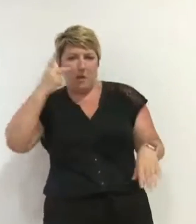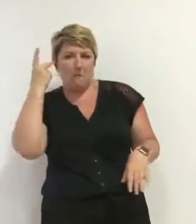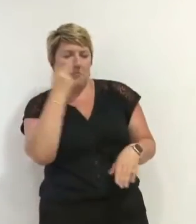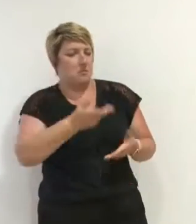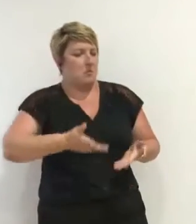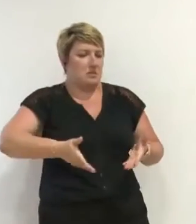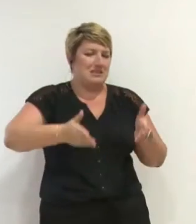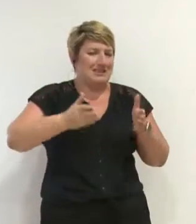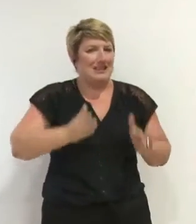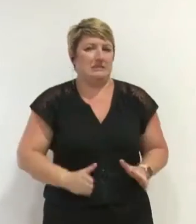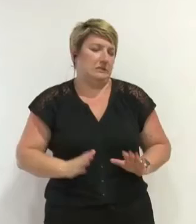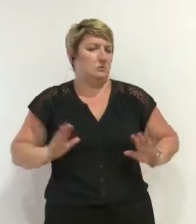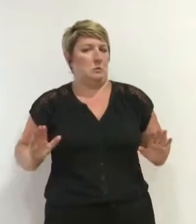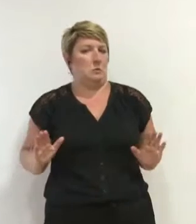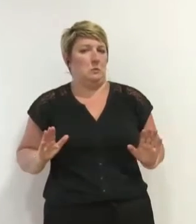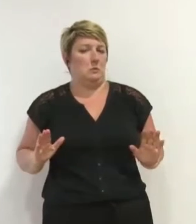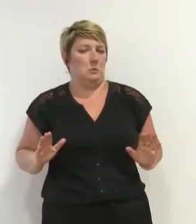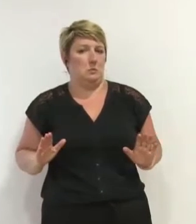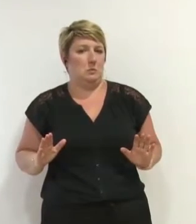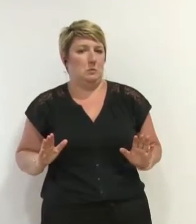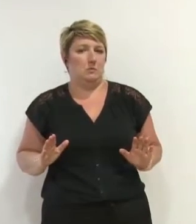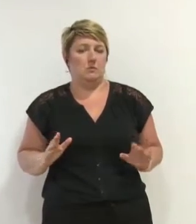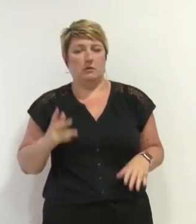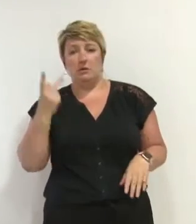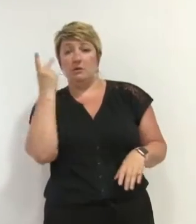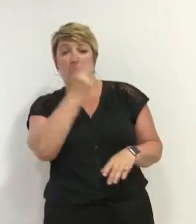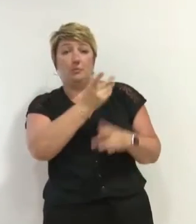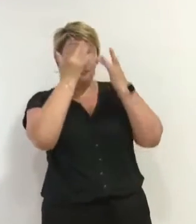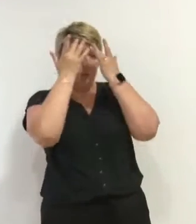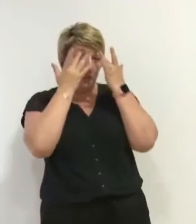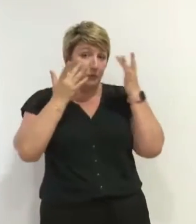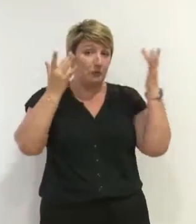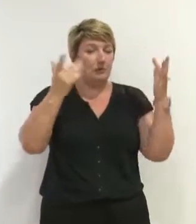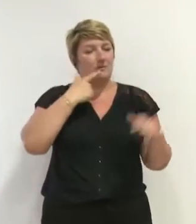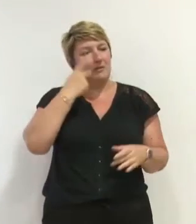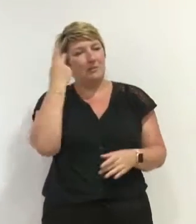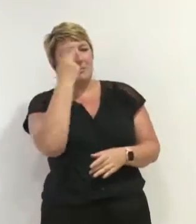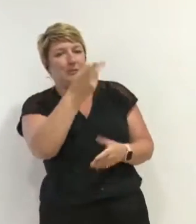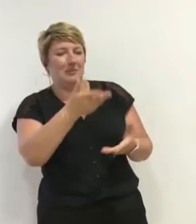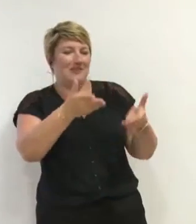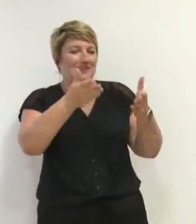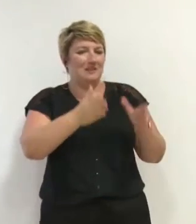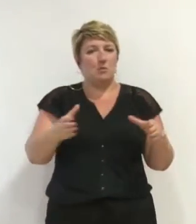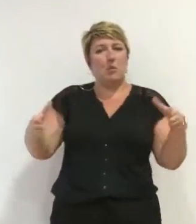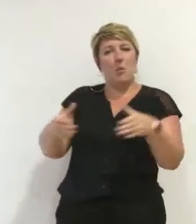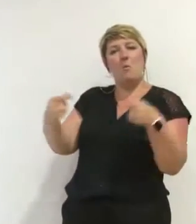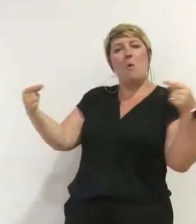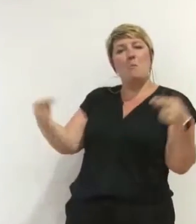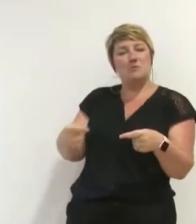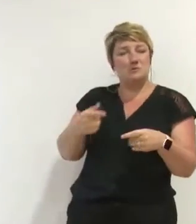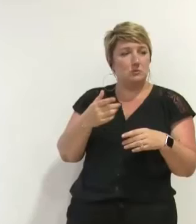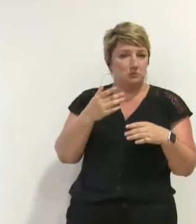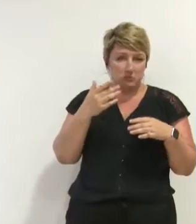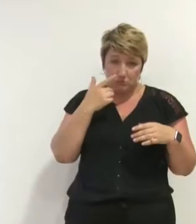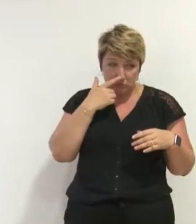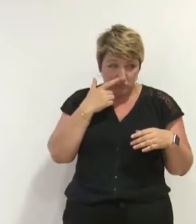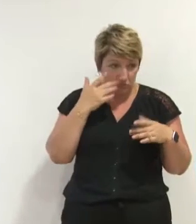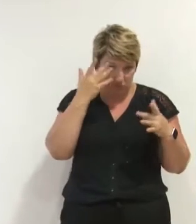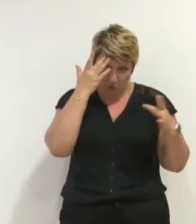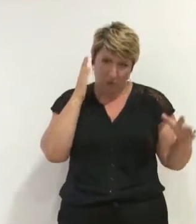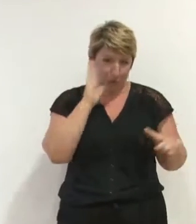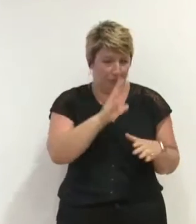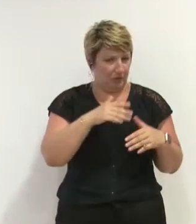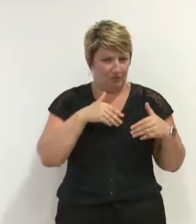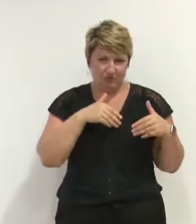'acte de ce mandat. Spontanément, votre culture qui consiste à cacher vos décisions aux oppositions se poursuit sans aucun changement.